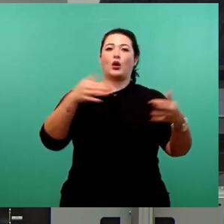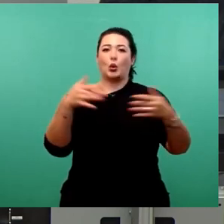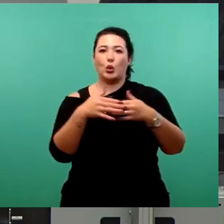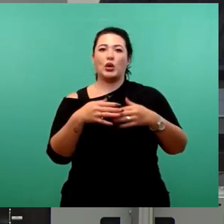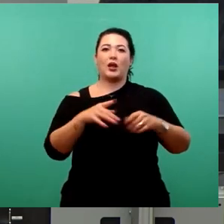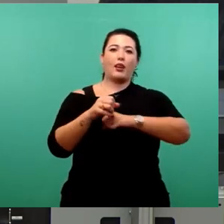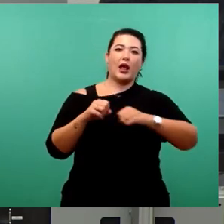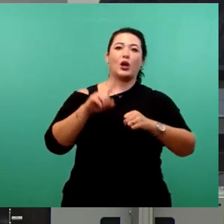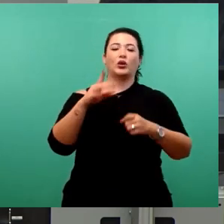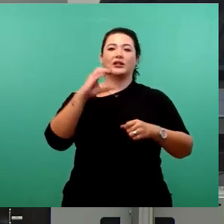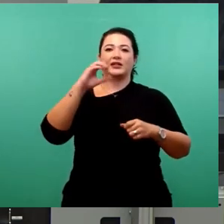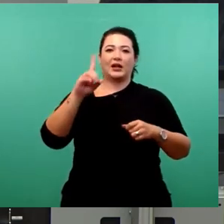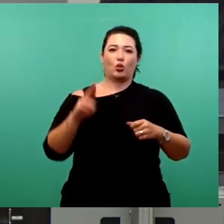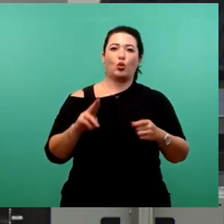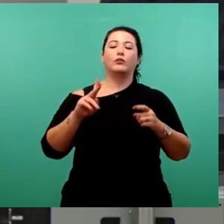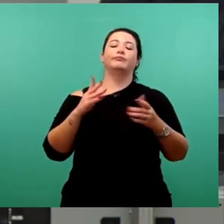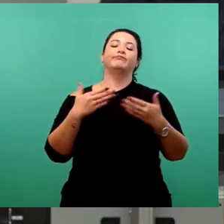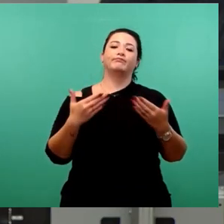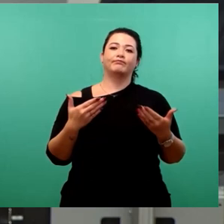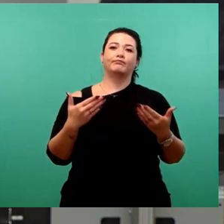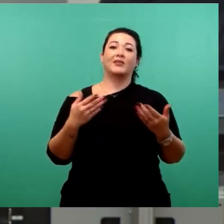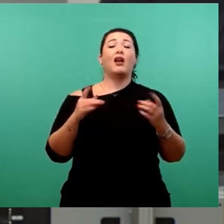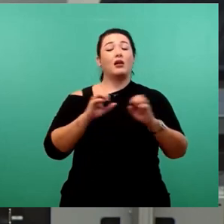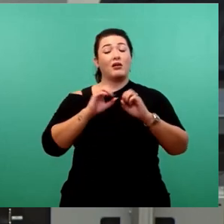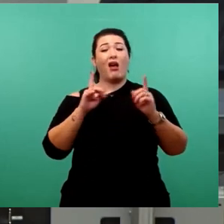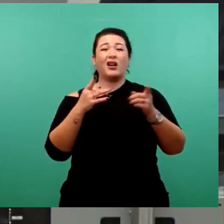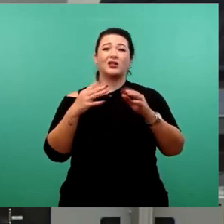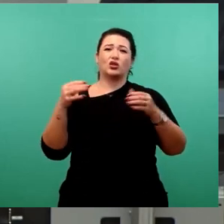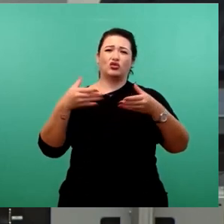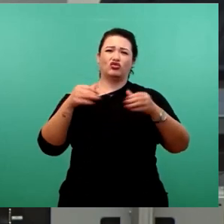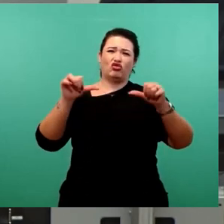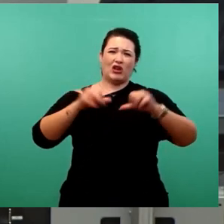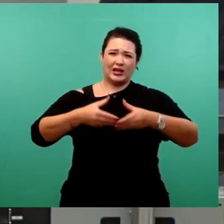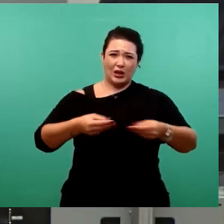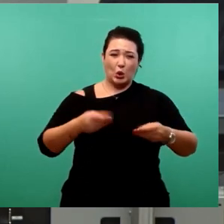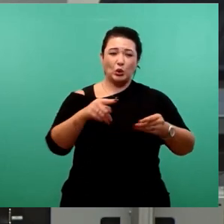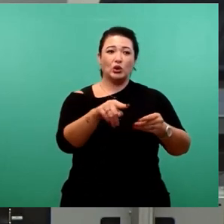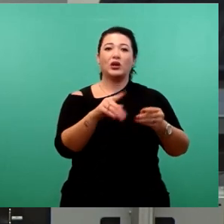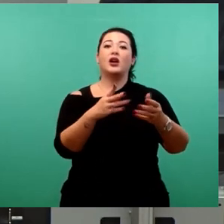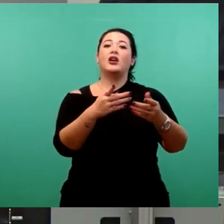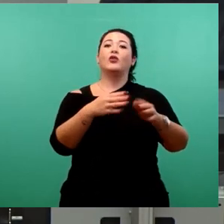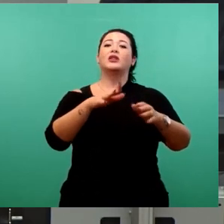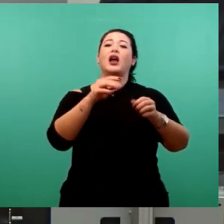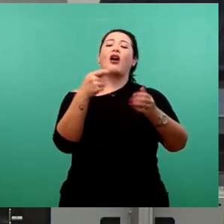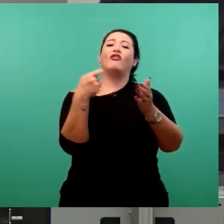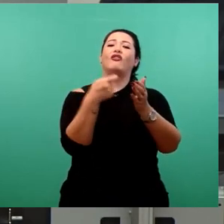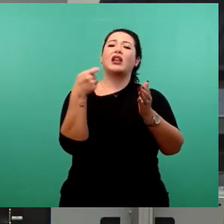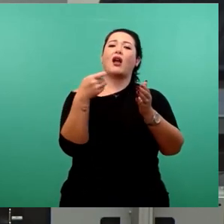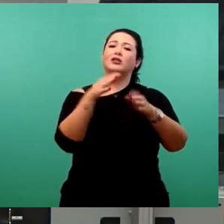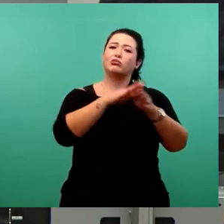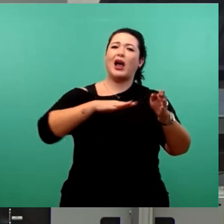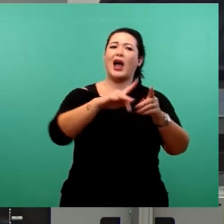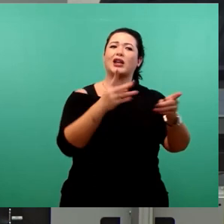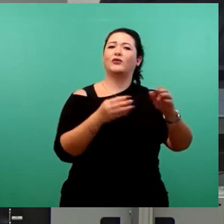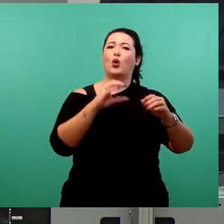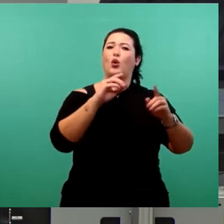Natürlich, selbstverständlich, ist es eine schlechte Lösung, den Finanzbereich dem OB zu unterstellen. Das stärkt zusätzlich die ohnehin